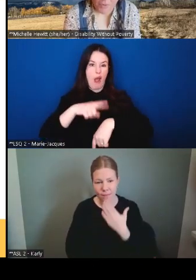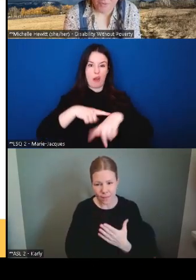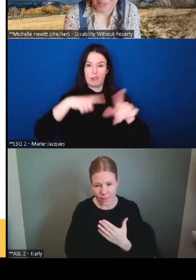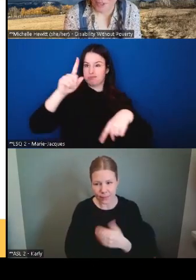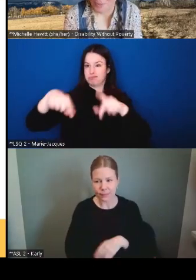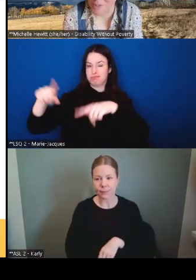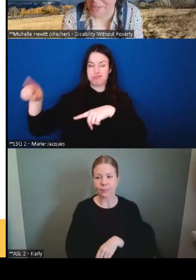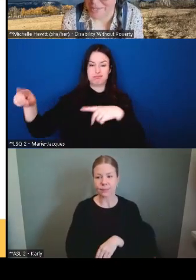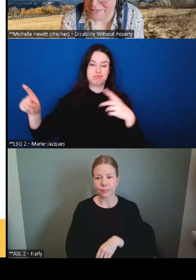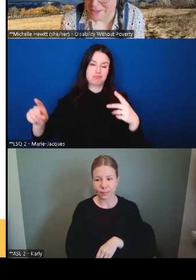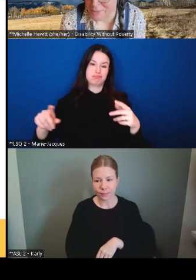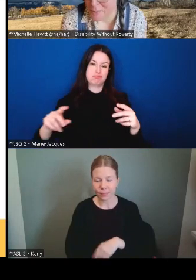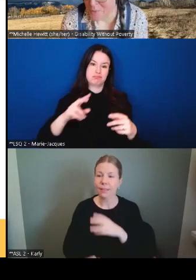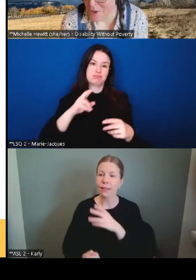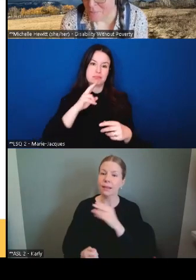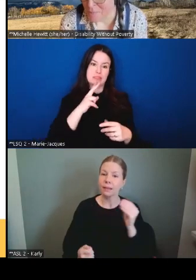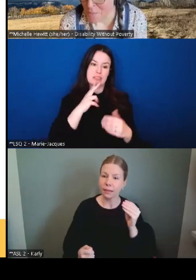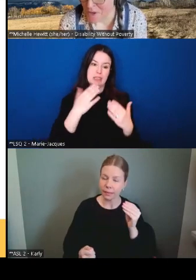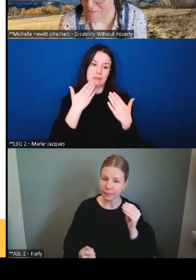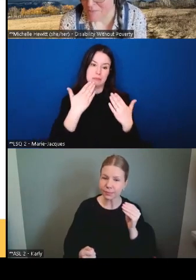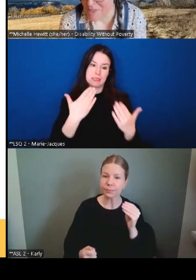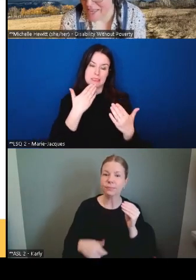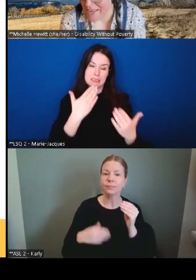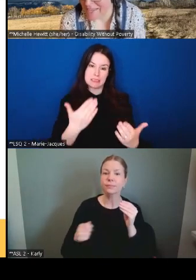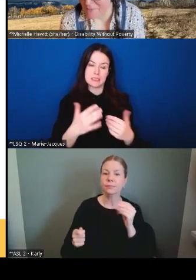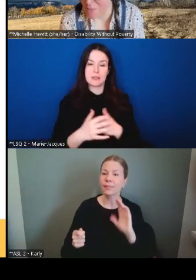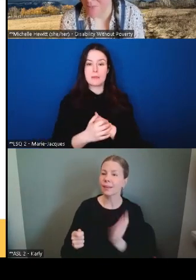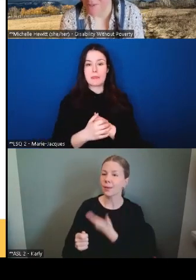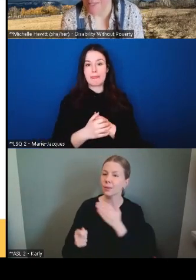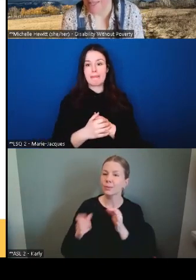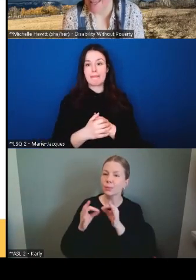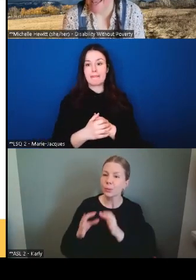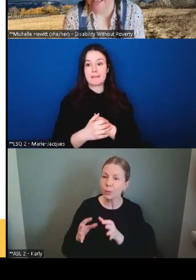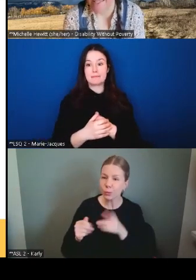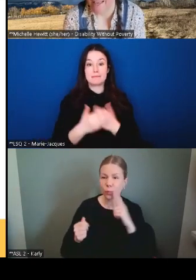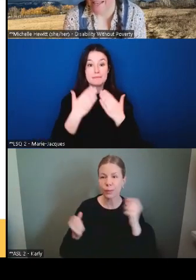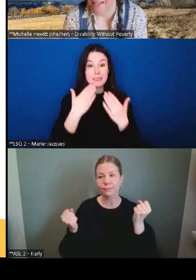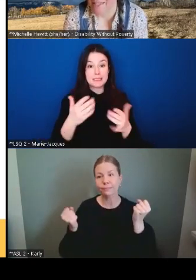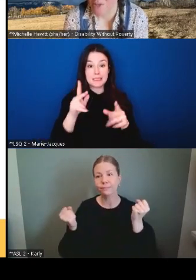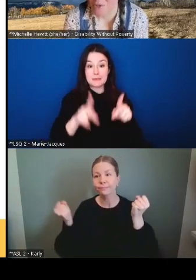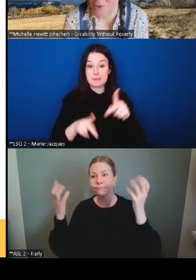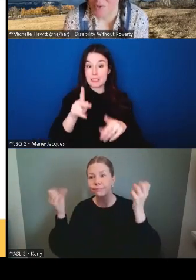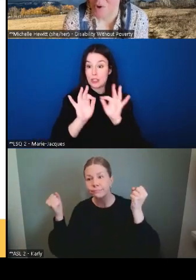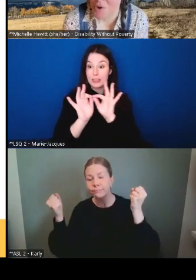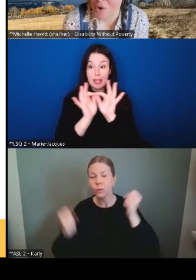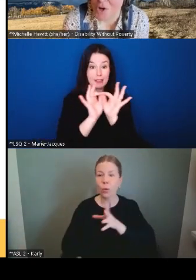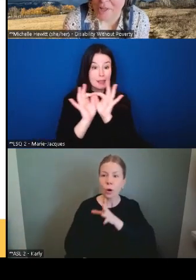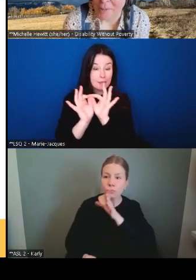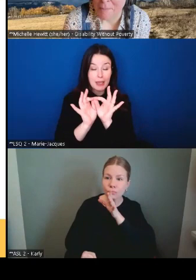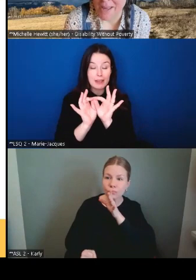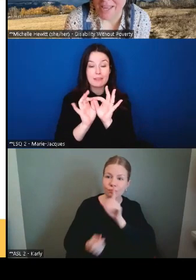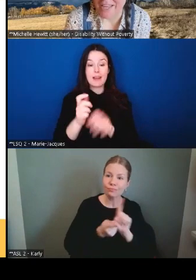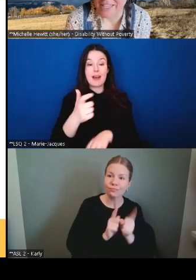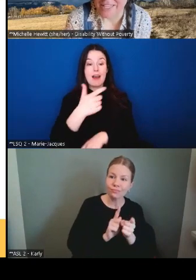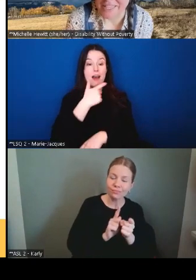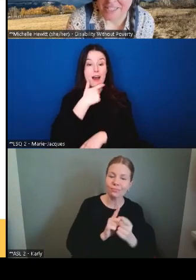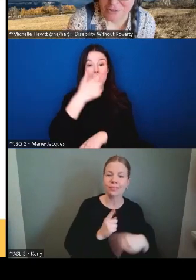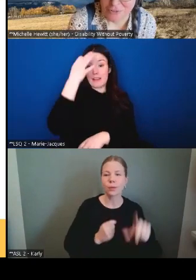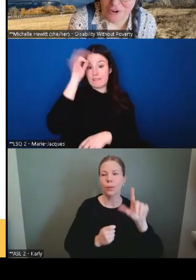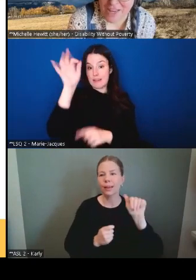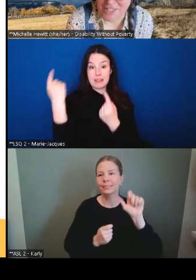reconnaissants envers eux et les gens qui ont fait l'interprétation, soit que ce soit l'interprétation